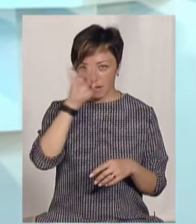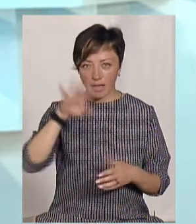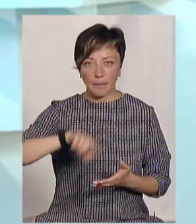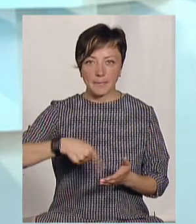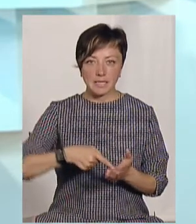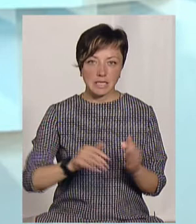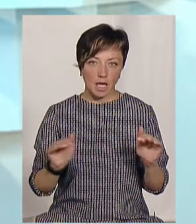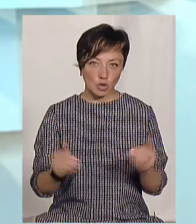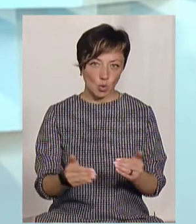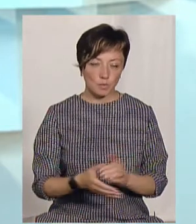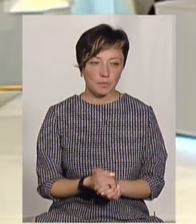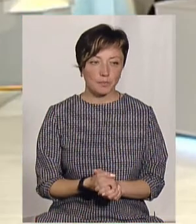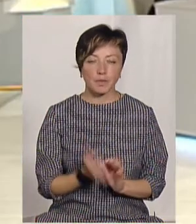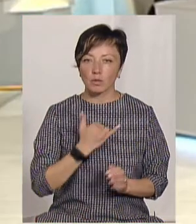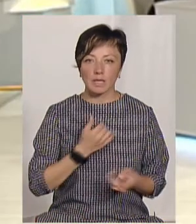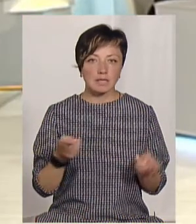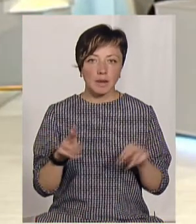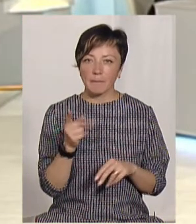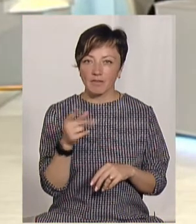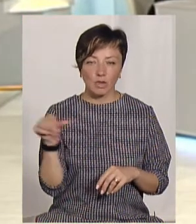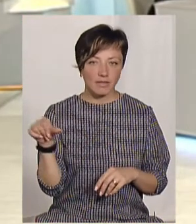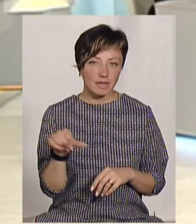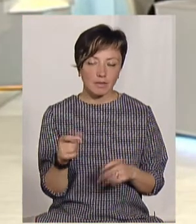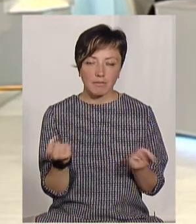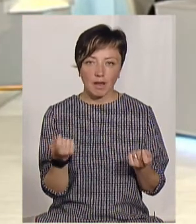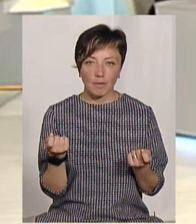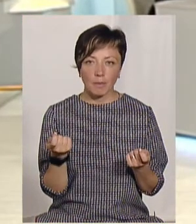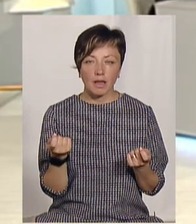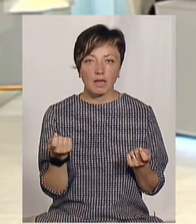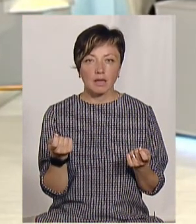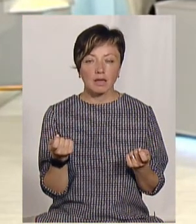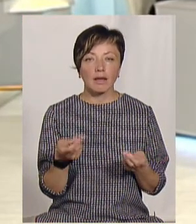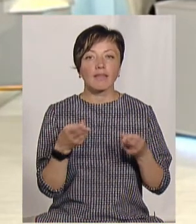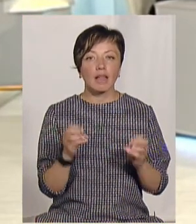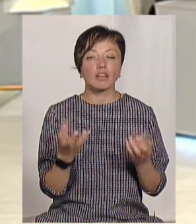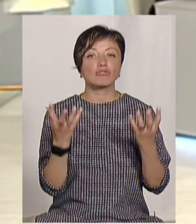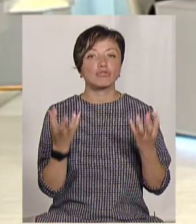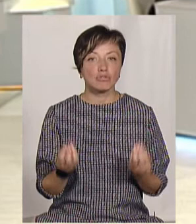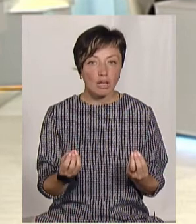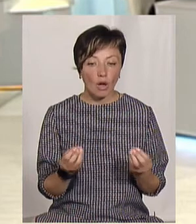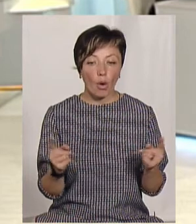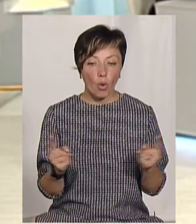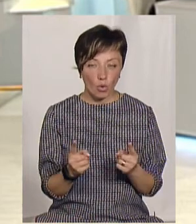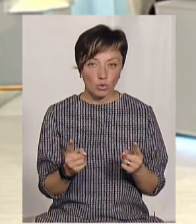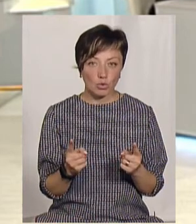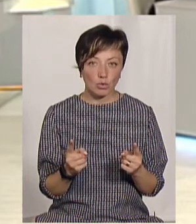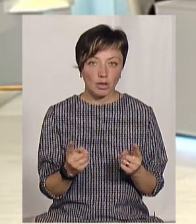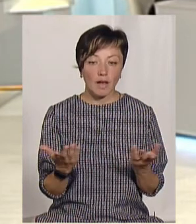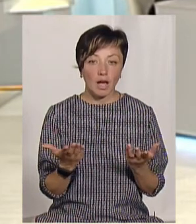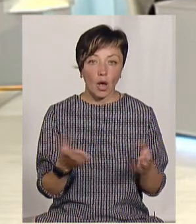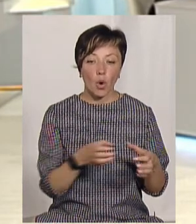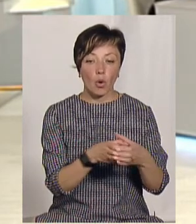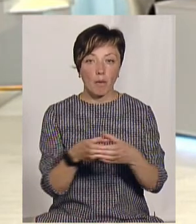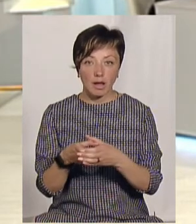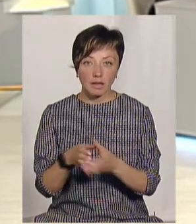містечко. У нас залишилось півтори хвилини, зовсім мало. Де ще, зовсім коротко, де ще в яких